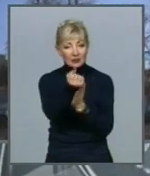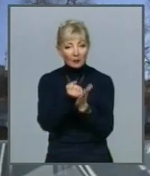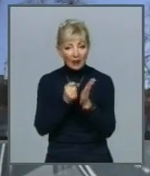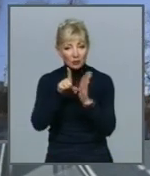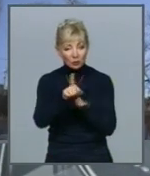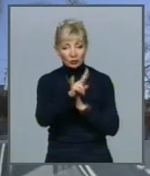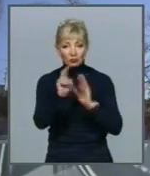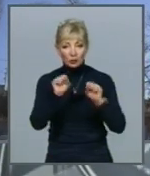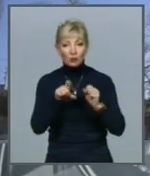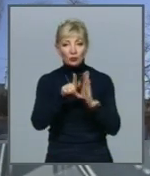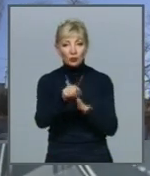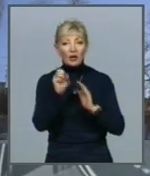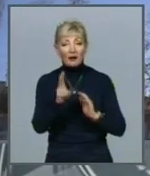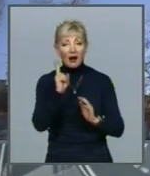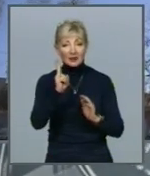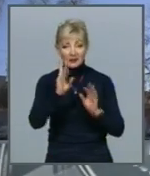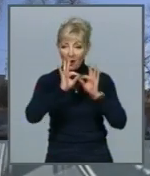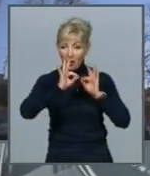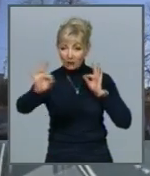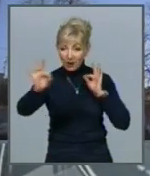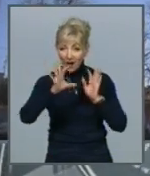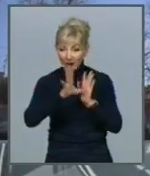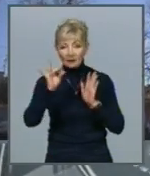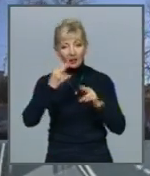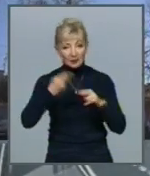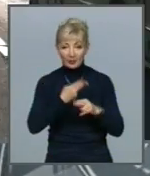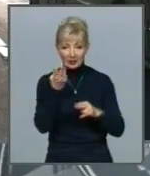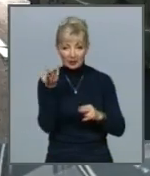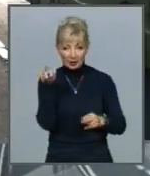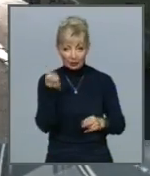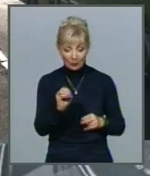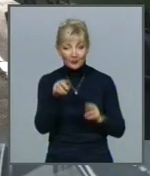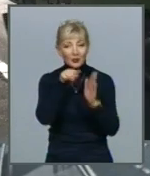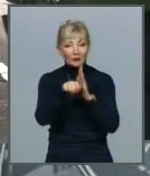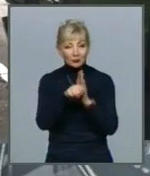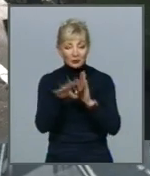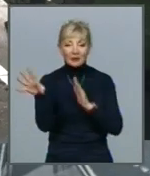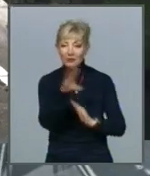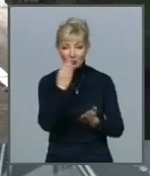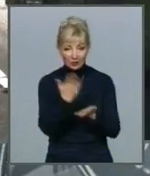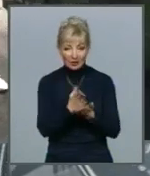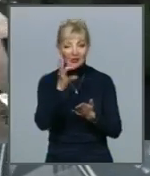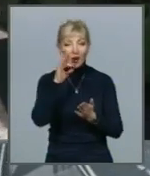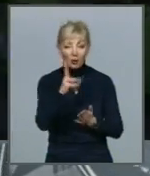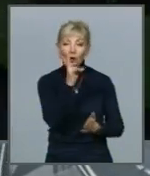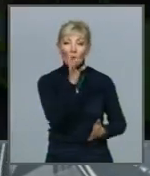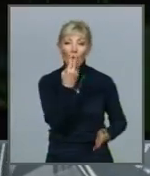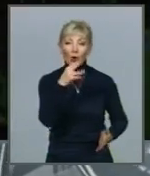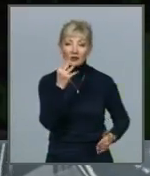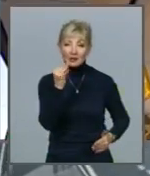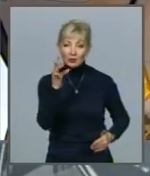можуть їздити як з контактною мережею, так і без неї Салон укомплектований всім – від кондиціонерів до